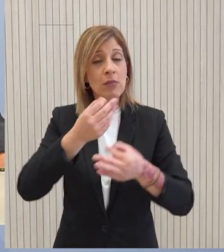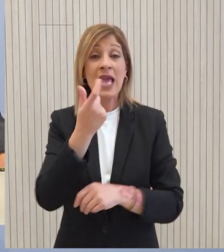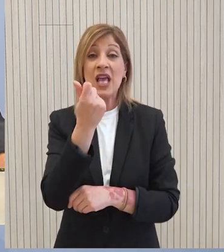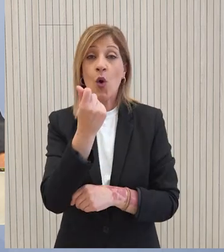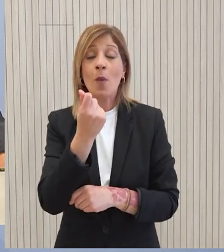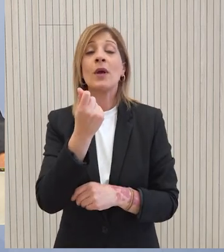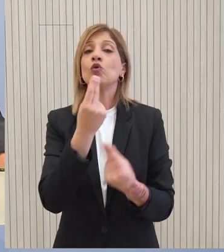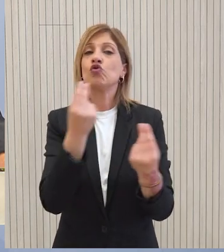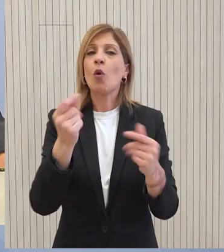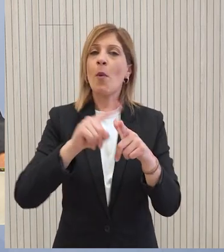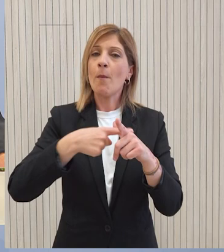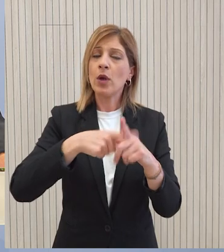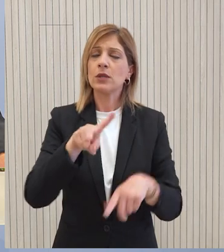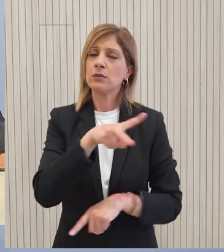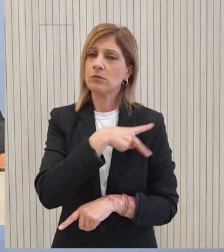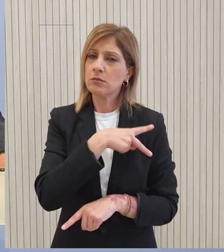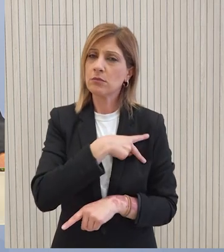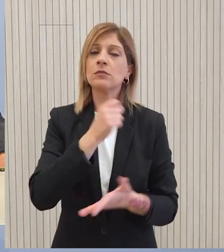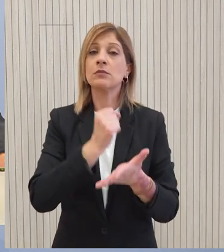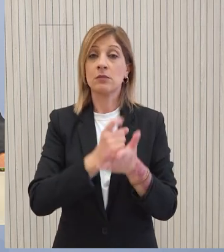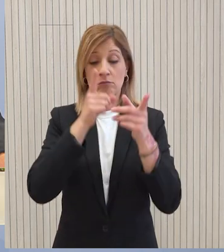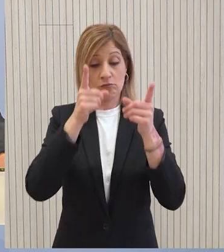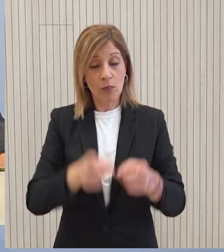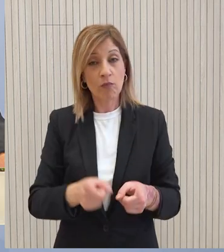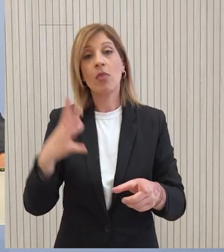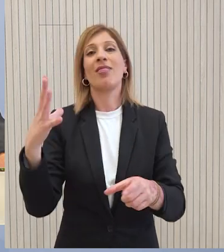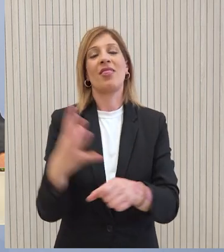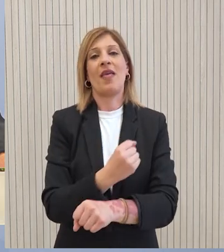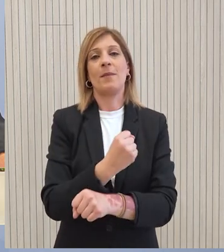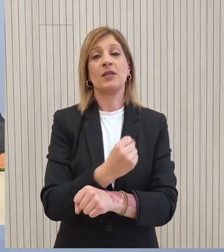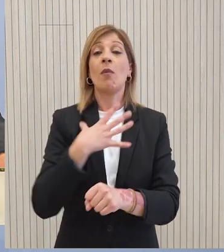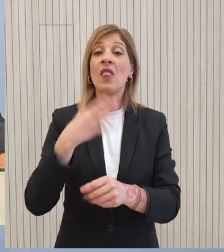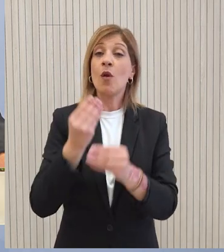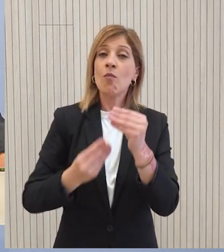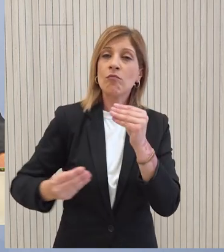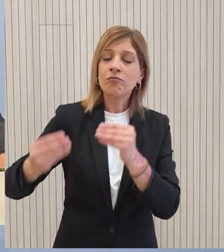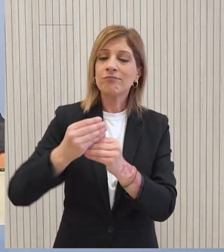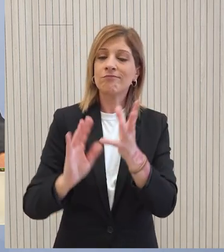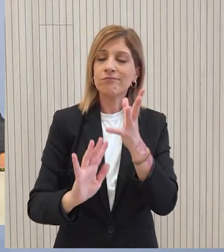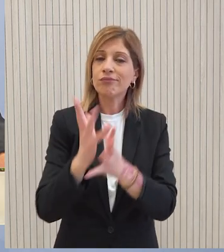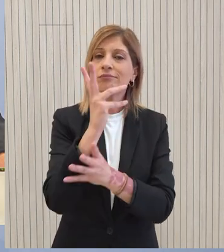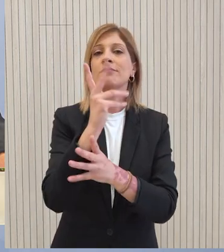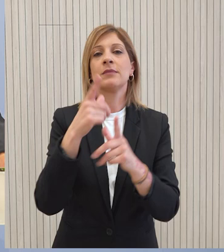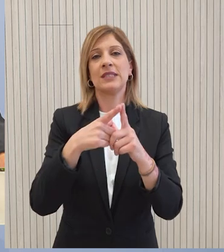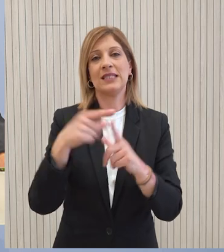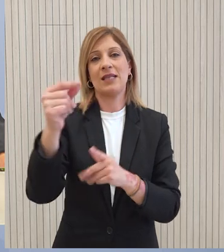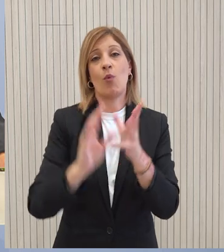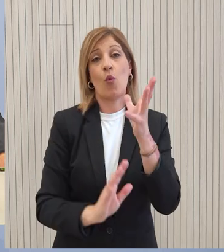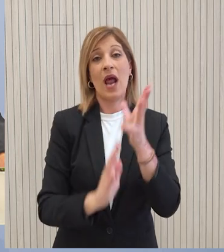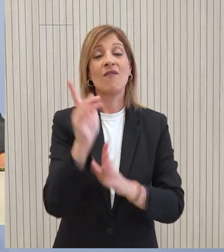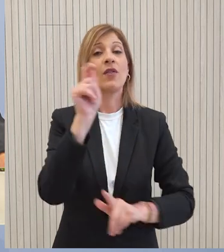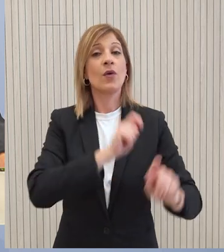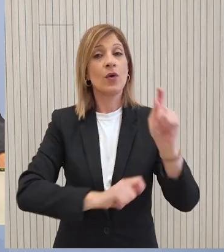οικονομική πολιτική, στοχεύουμε και με αποφασιστικότητα θα το πετύχουμε τον περαιτέρω εξυγχρονισμό και αναβάθμιση της χώρας μας στην